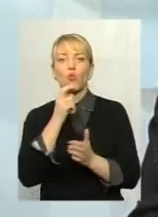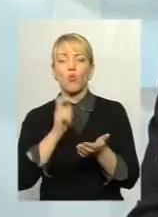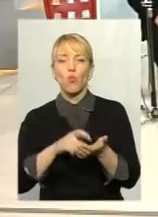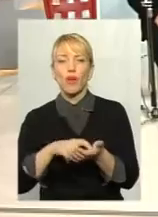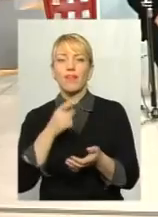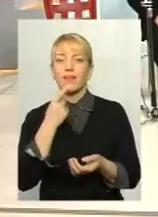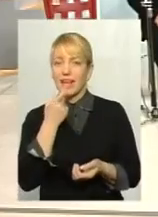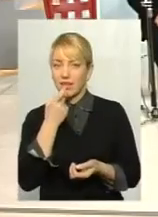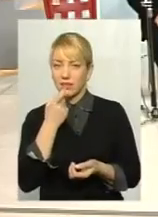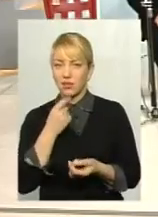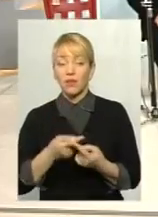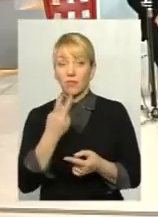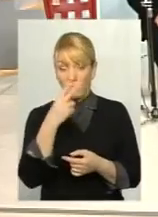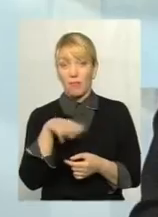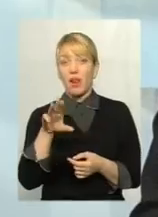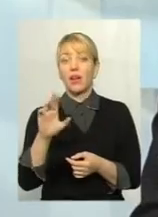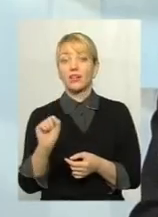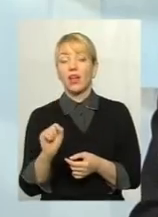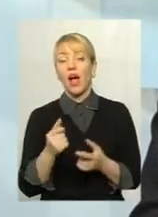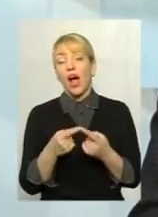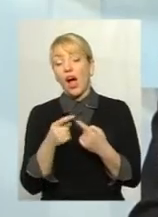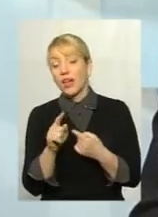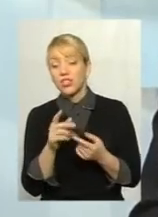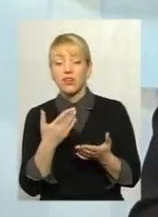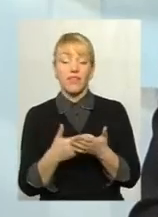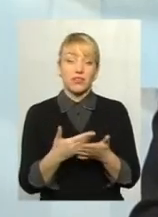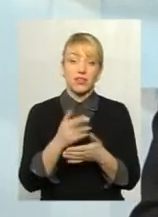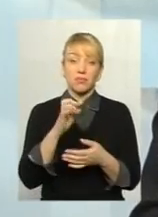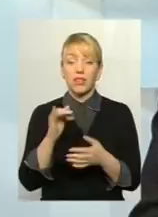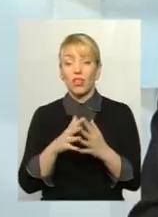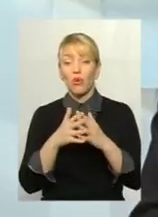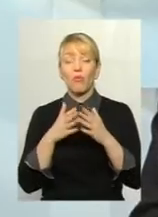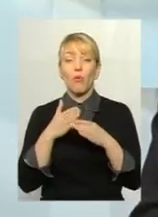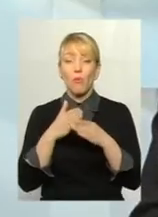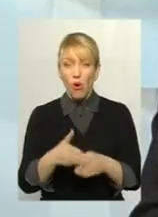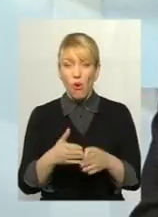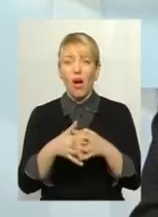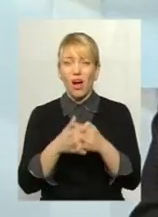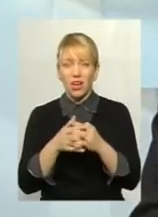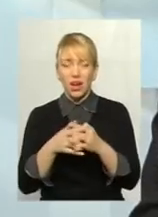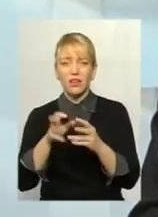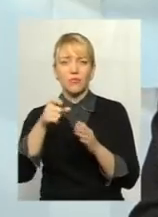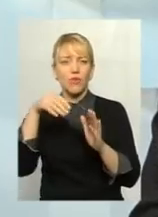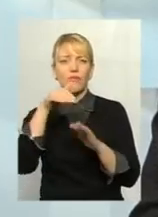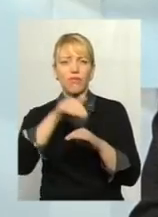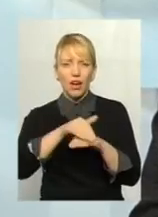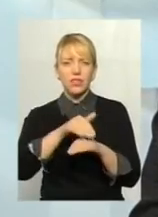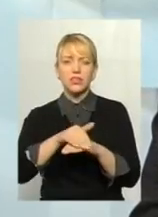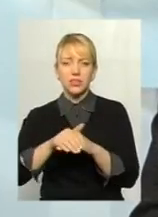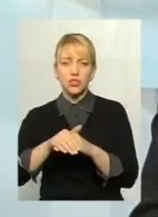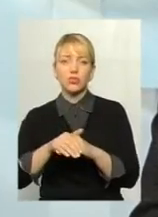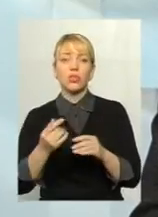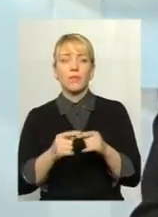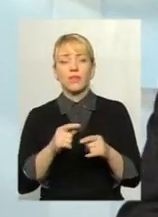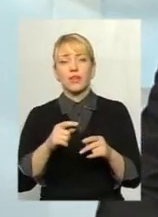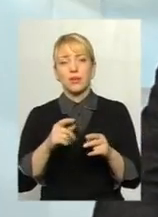Розумієте, 2 мільярди туди записано. Решта грошей ніби на допомогу буде аграрієм, але фактично вони пов'язані на те, чи буде